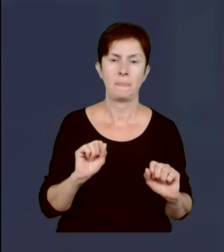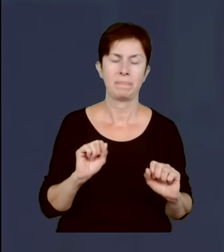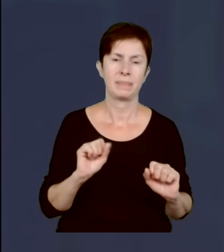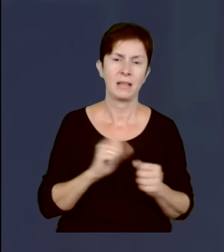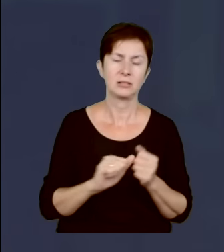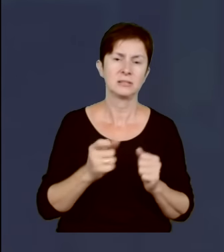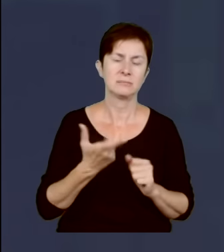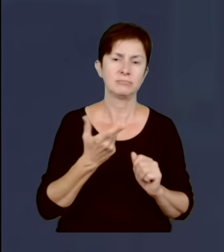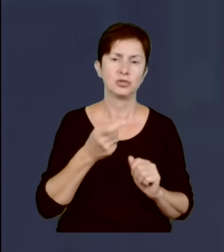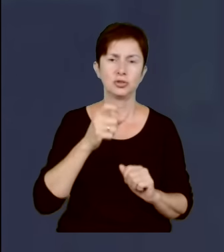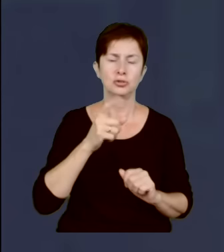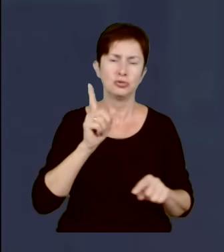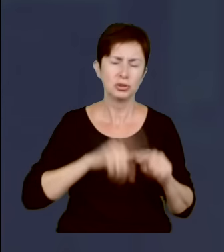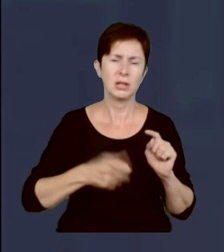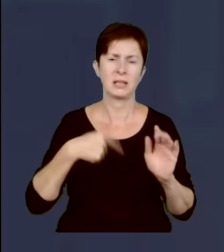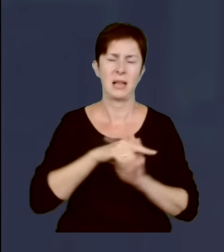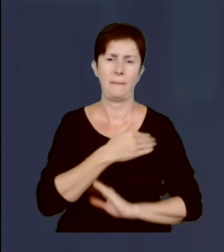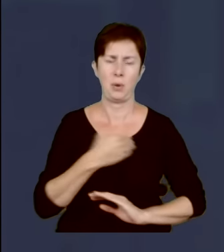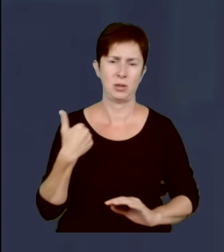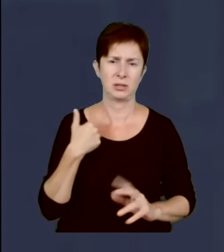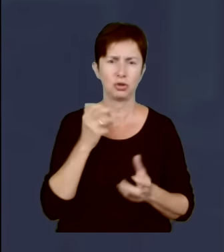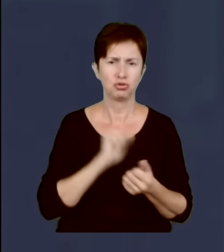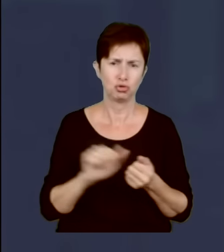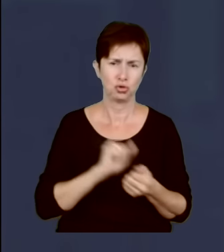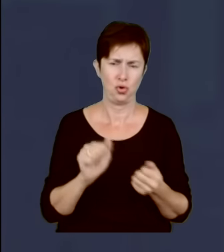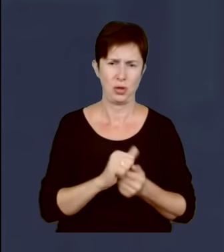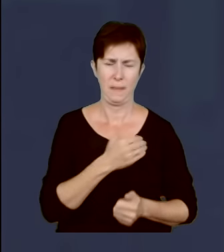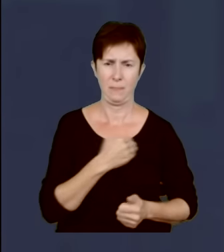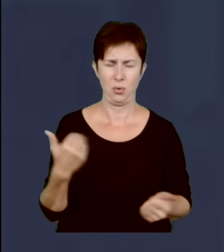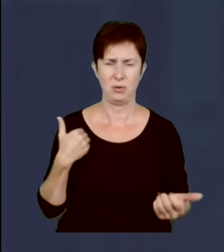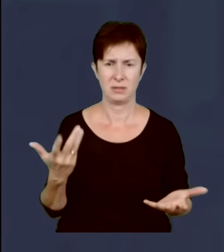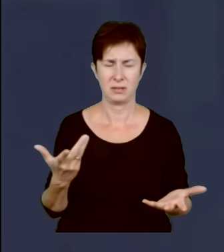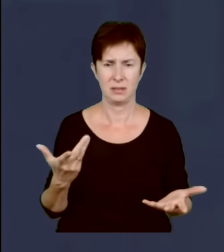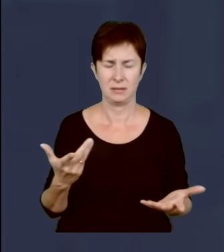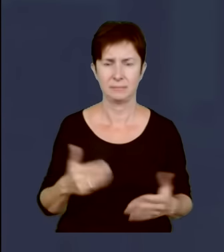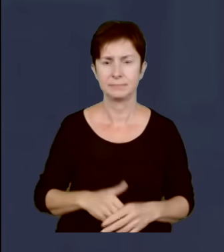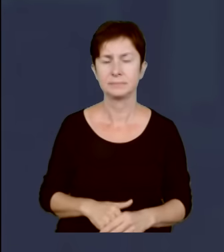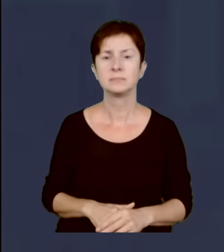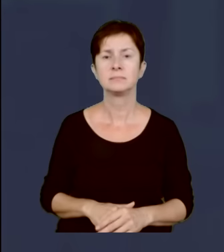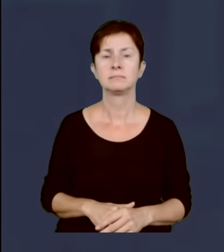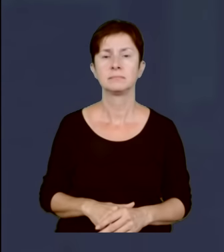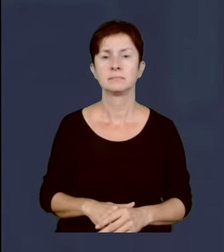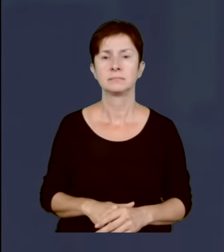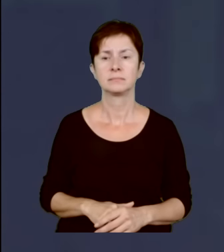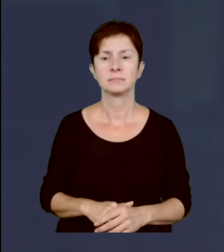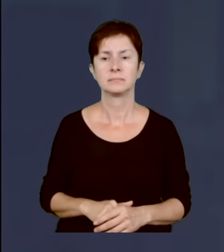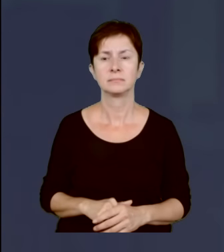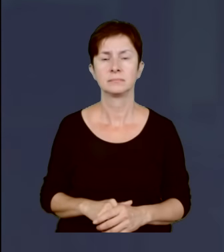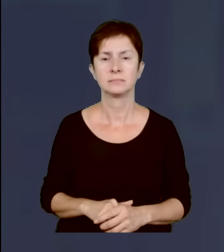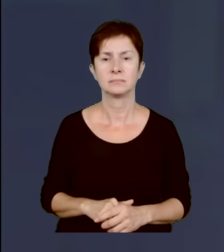Polski. To jest podważanie pozycji Polski na arenie międzynarodowej. To jest